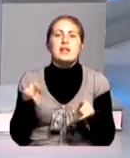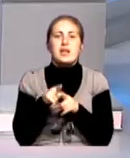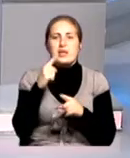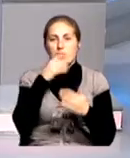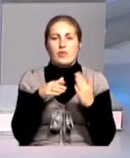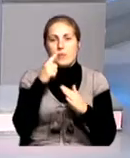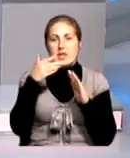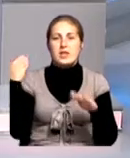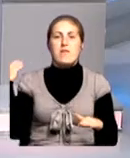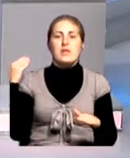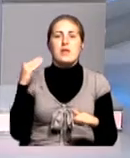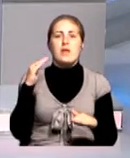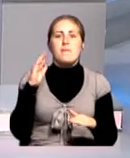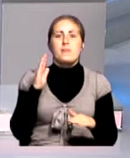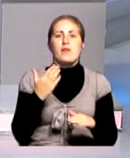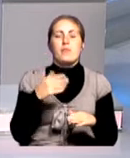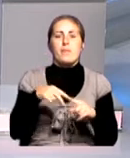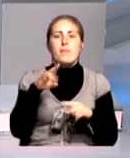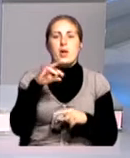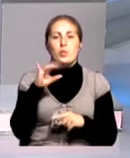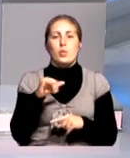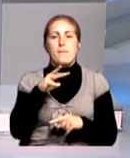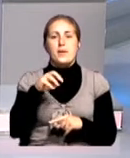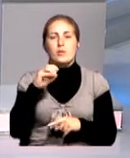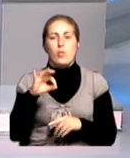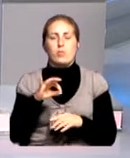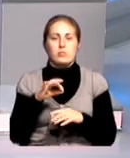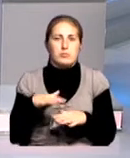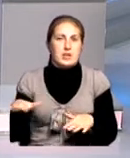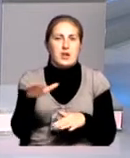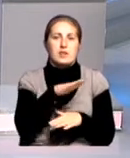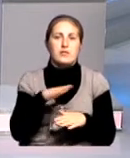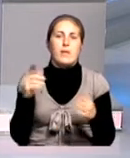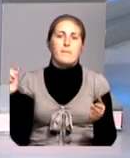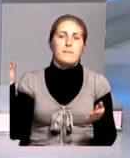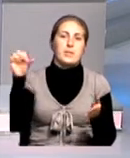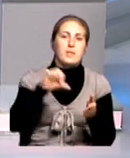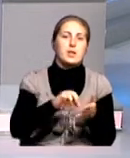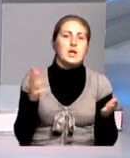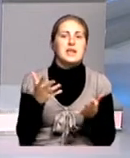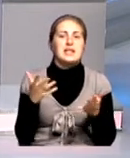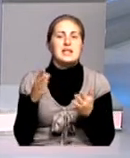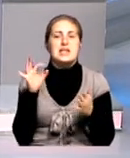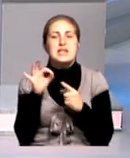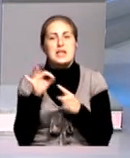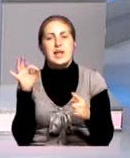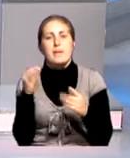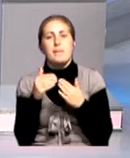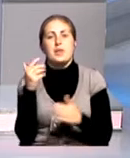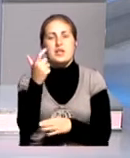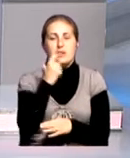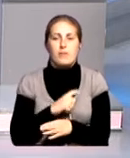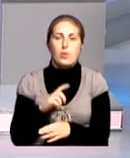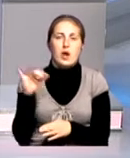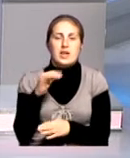недавно в райдийном полку крымского медиапространства прибыло. Какие цели ставите перед собой и